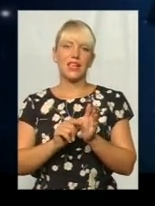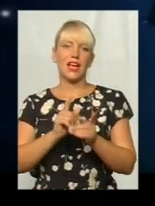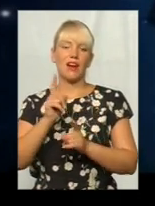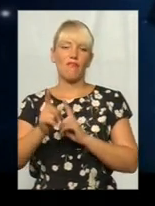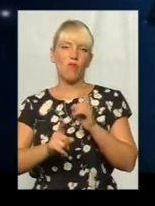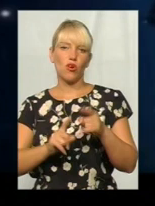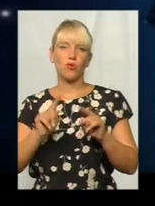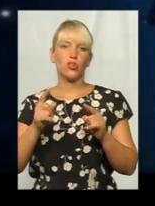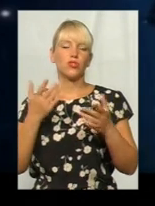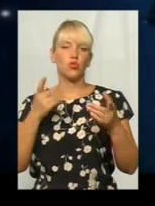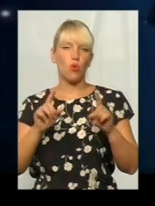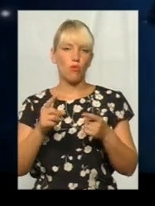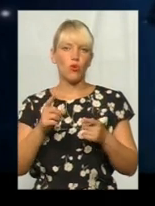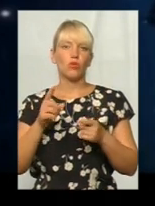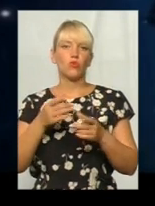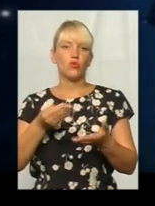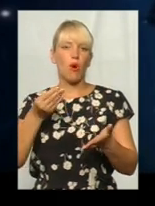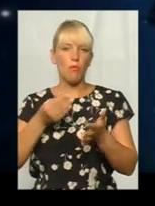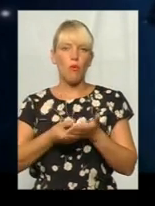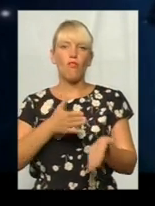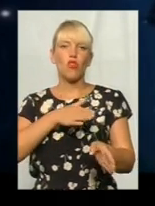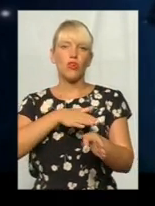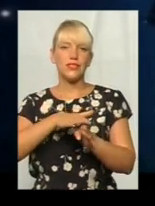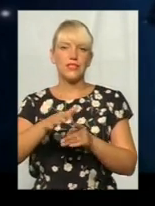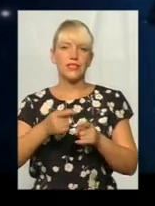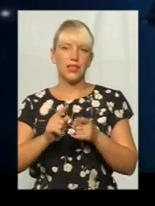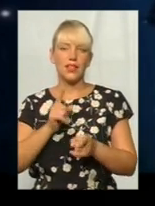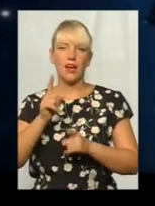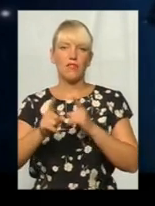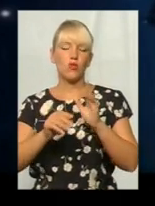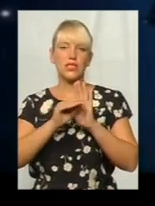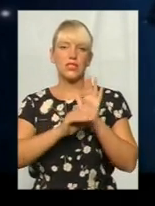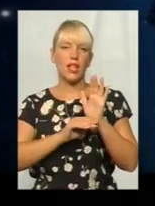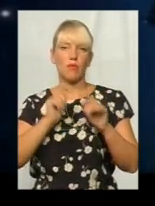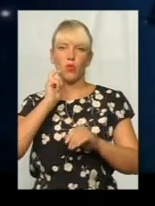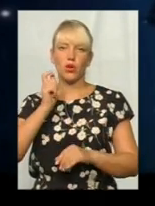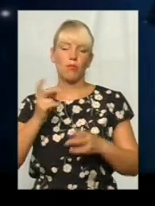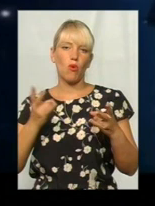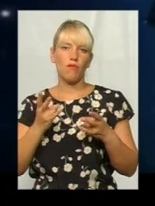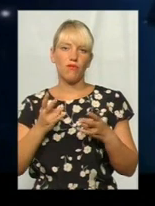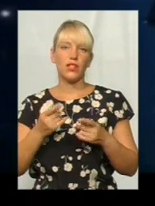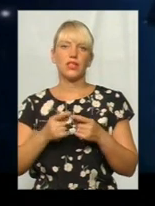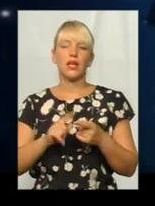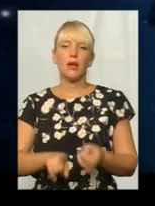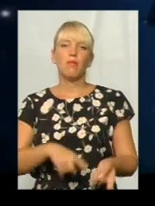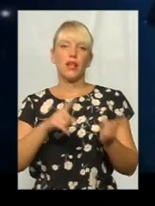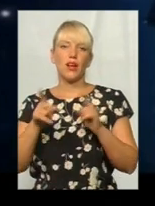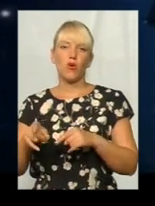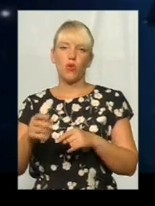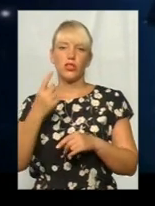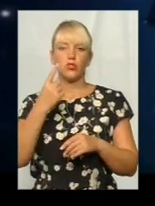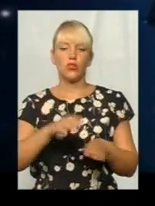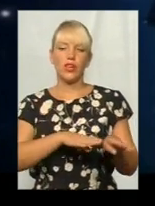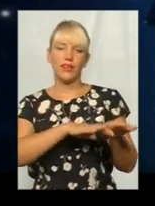Тому що повноцінна реформа в пенсійній системі України повинна заключатися в переході з однорівневої